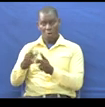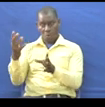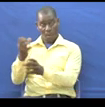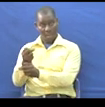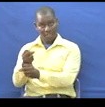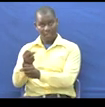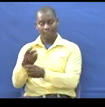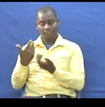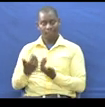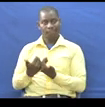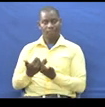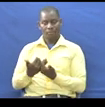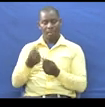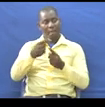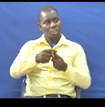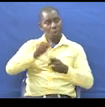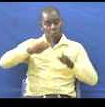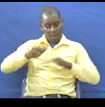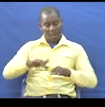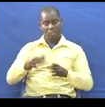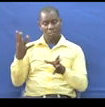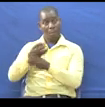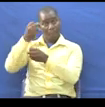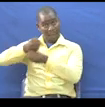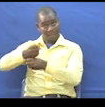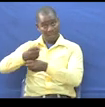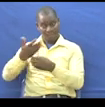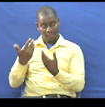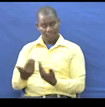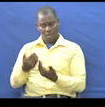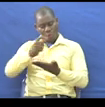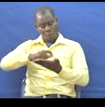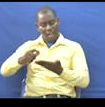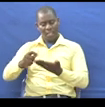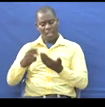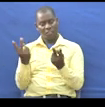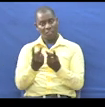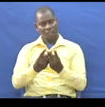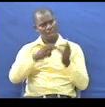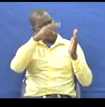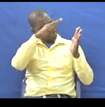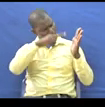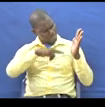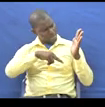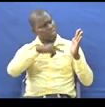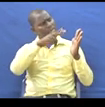Yle Maneno Ya Kiutamaduni Umeapata Una Yandika Na Kuipitia Vizuri